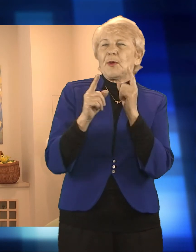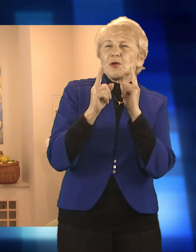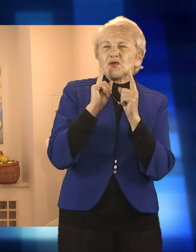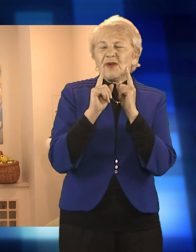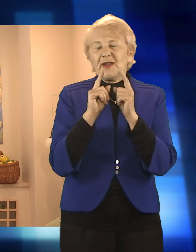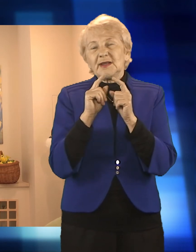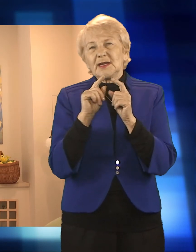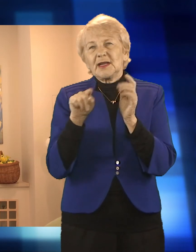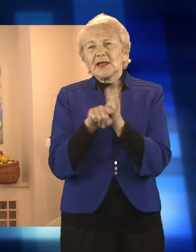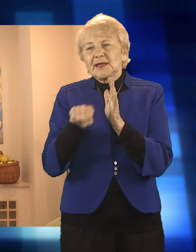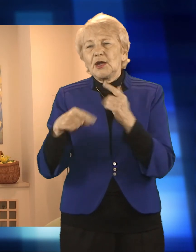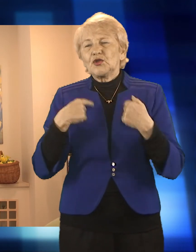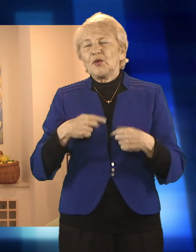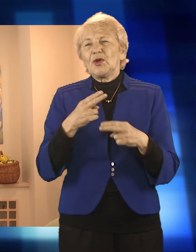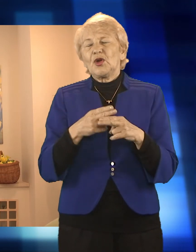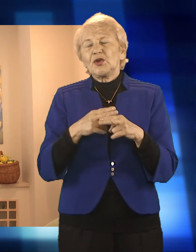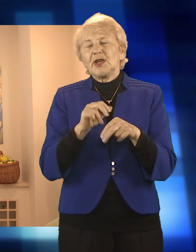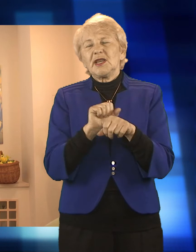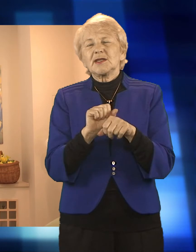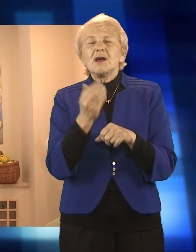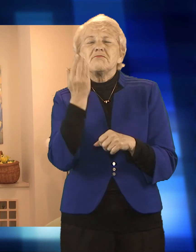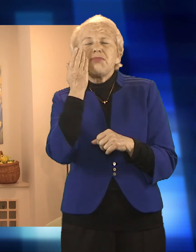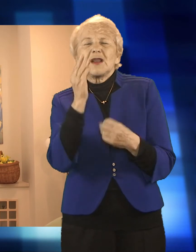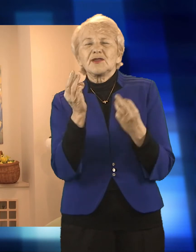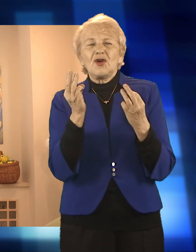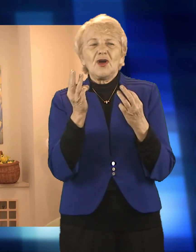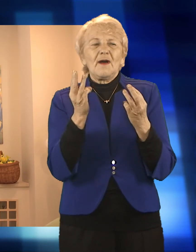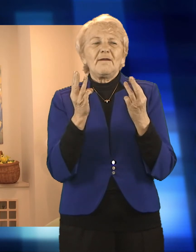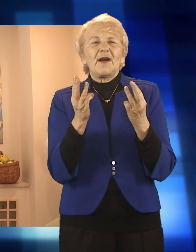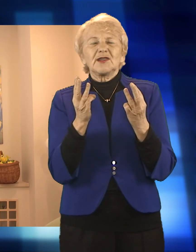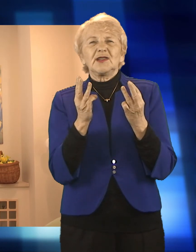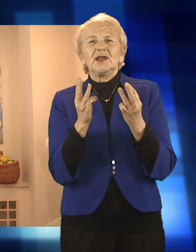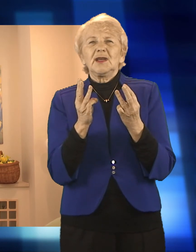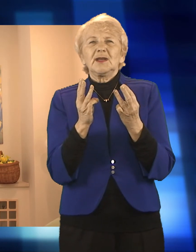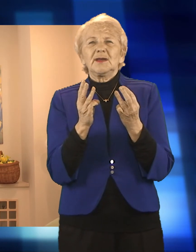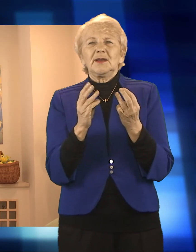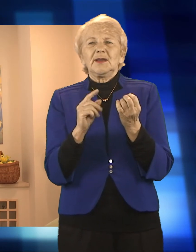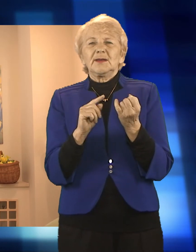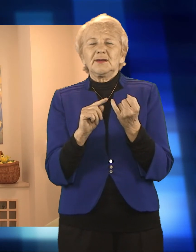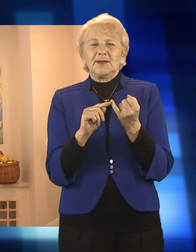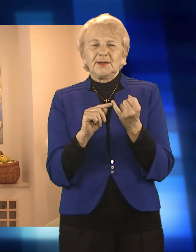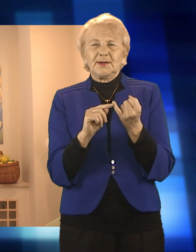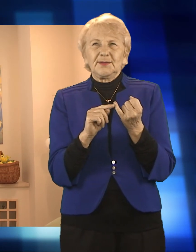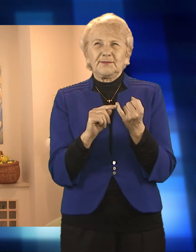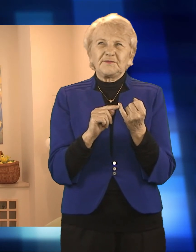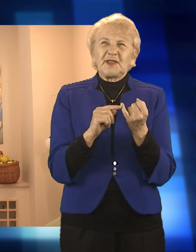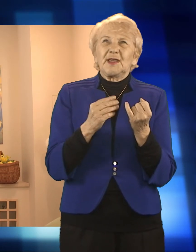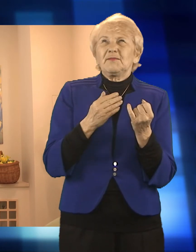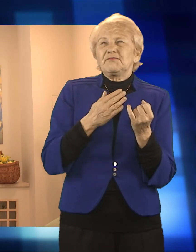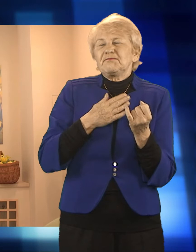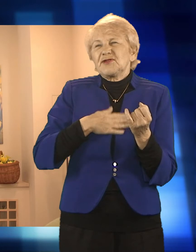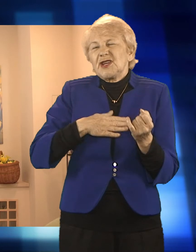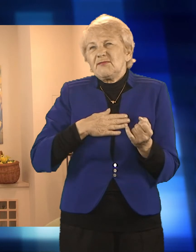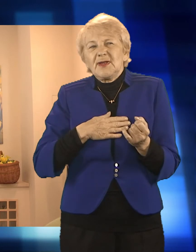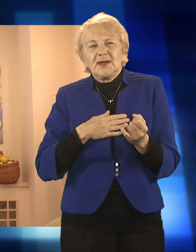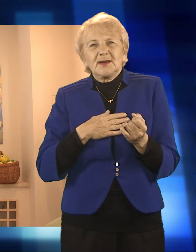lekarzem jest bardzo ważny, dlatego staramy się zabezpieczać. Wchodzimy w pełnym takim umundurowaniu, bym